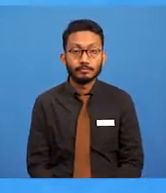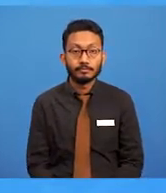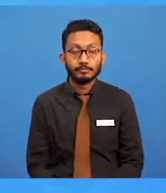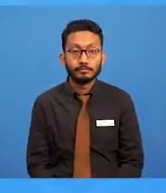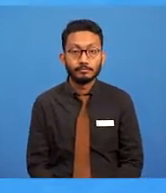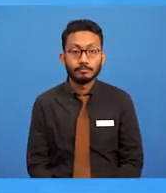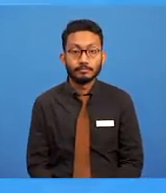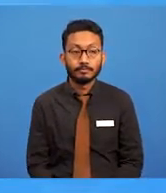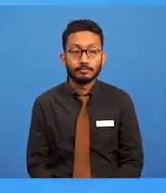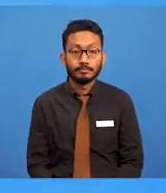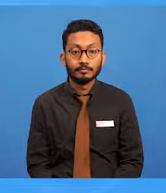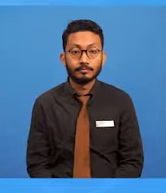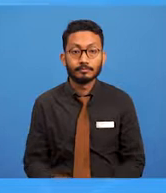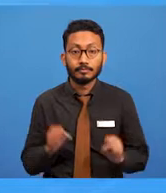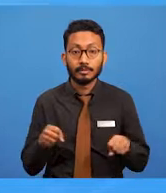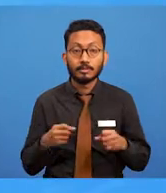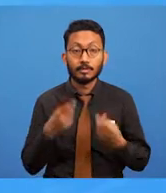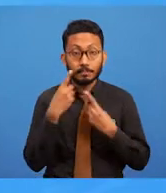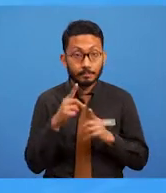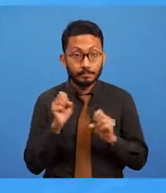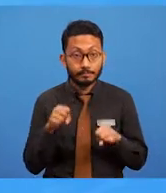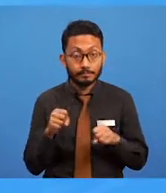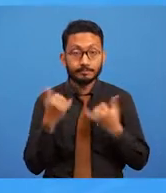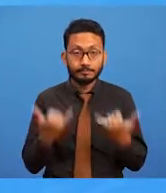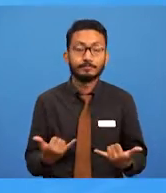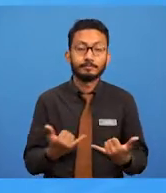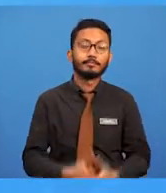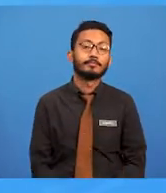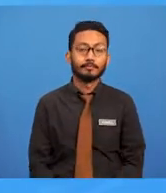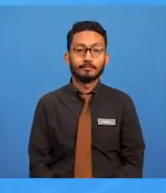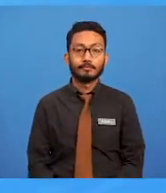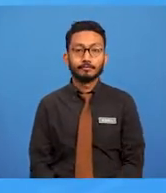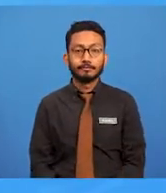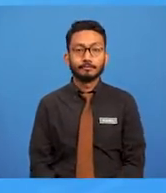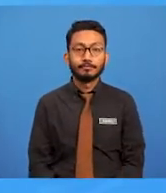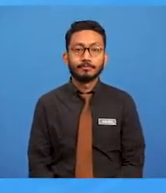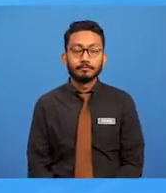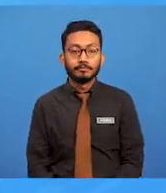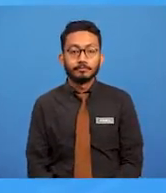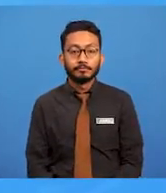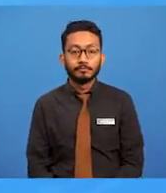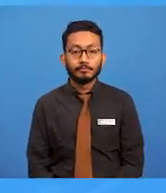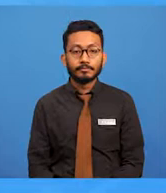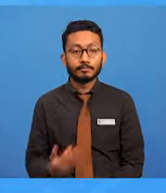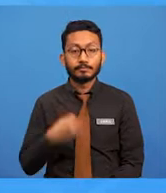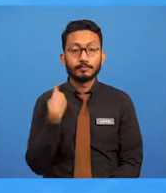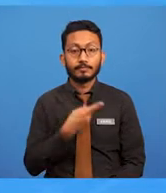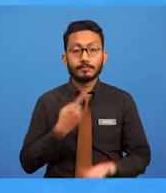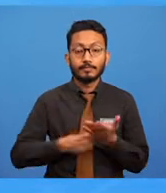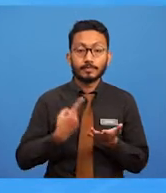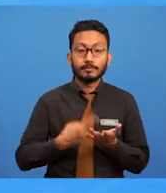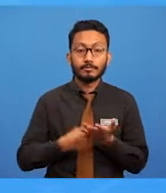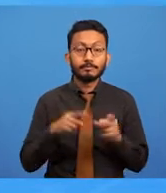Pelajar boleh mula menjawab soalan di atas. Mari kita bincang